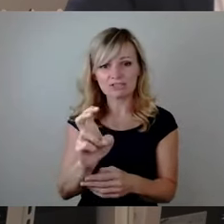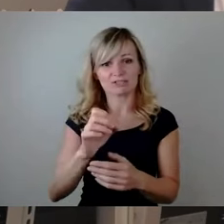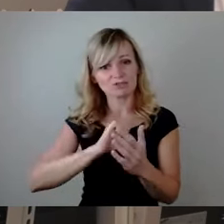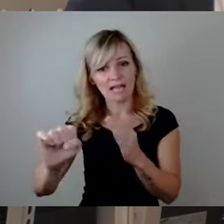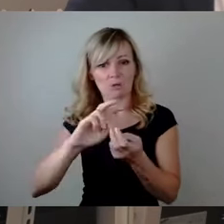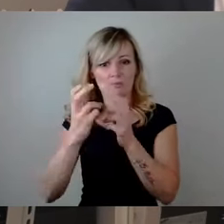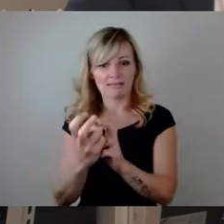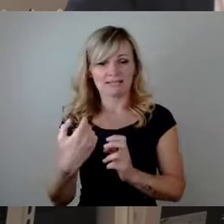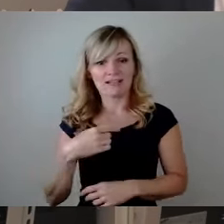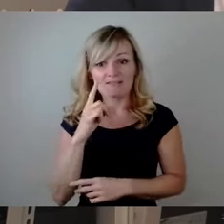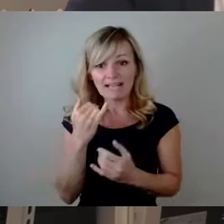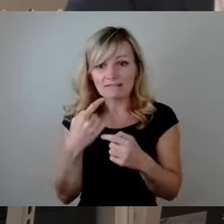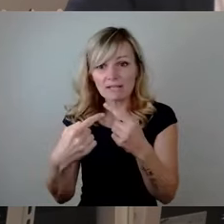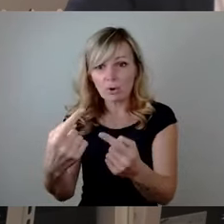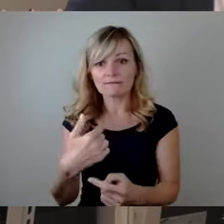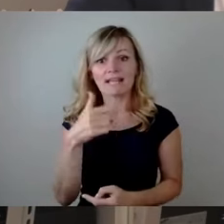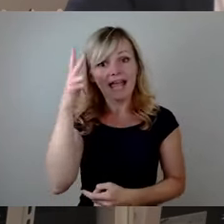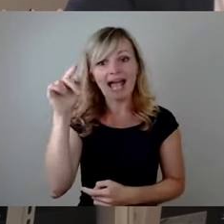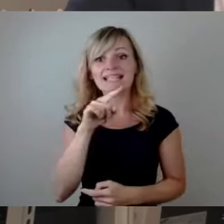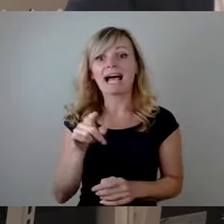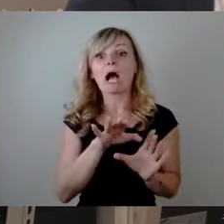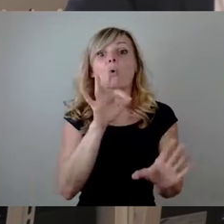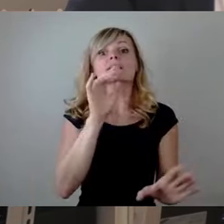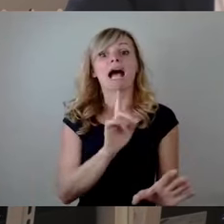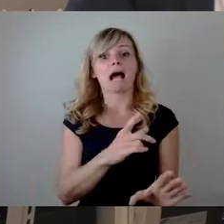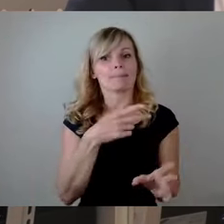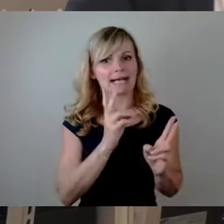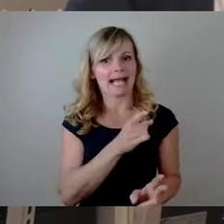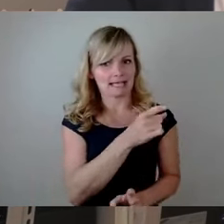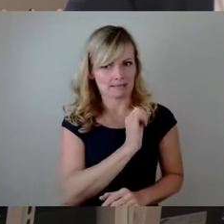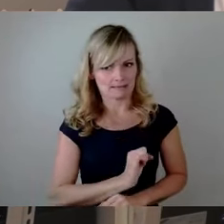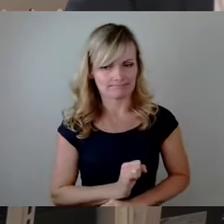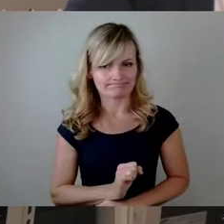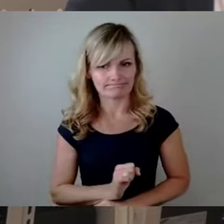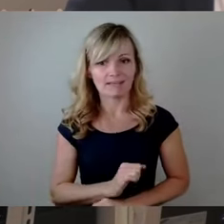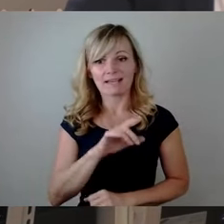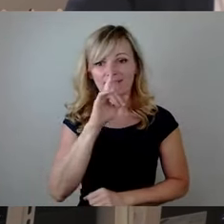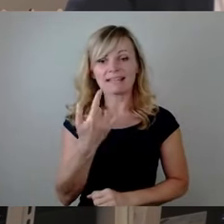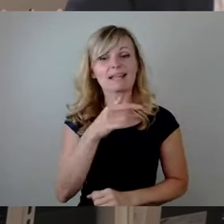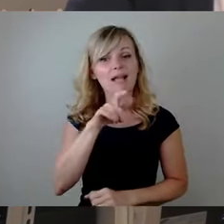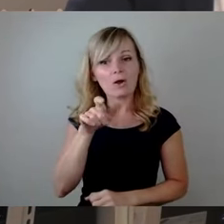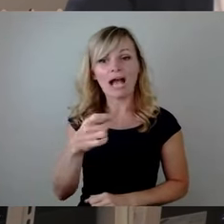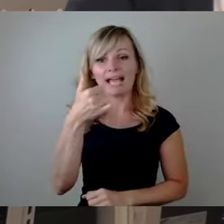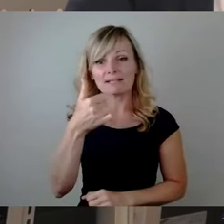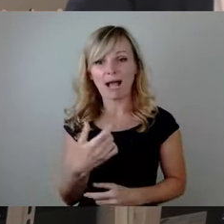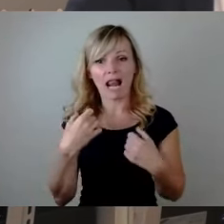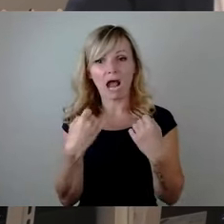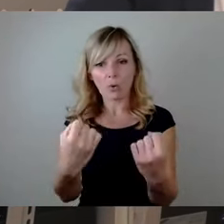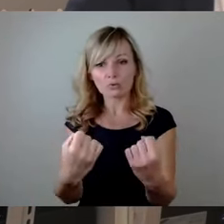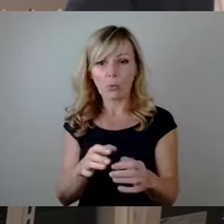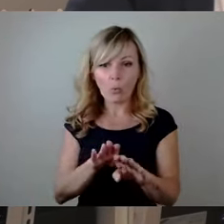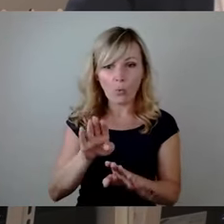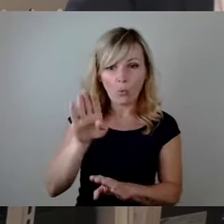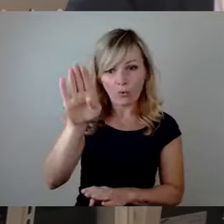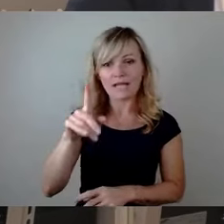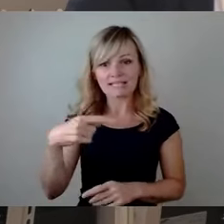Weil wir wissen ja, wie es läuft. Da hat Herr Zastrow sogar ausnahmsweise mal recht. Wenn die Leute einmal mit dem Auto dort hochfahren, dann machen die